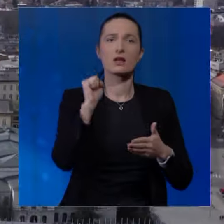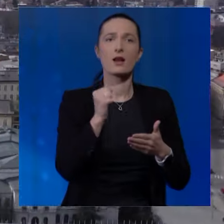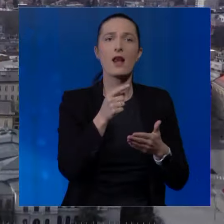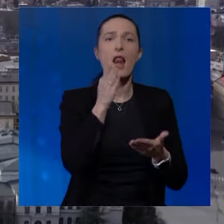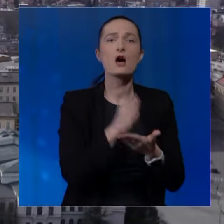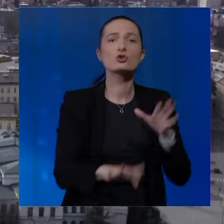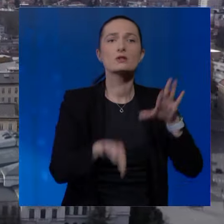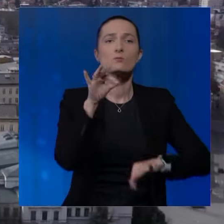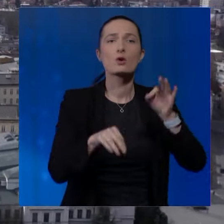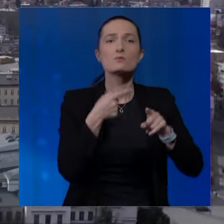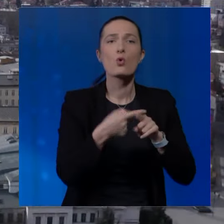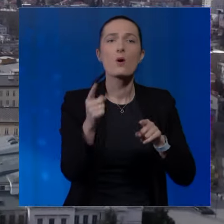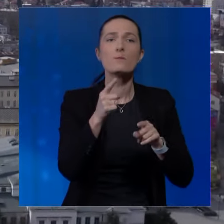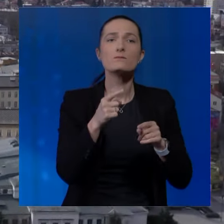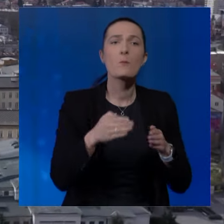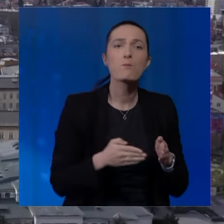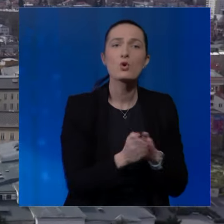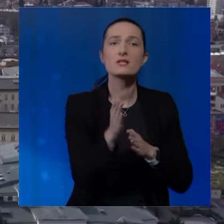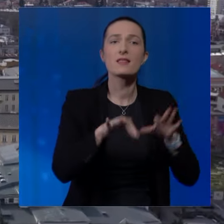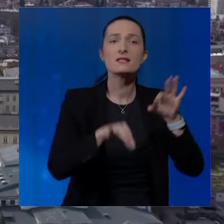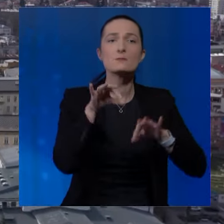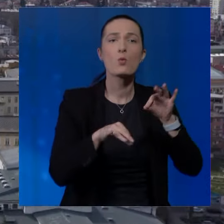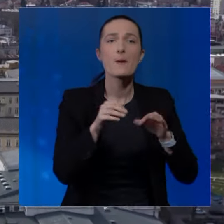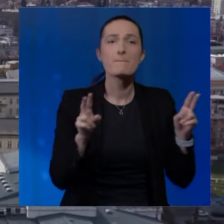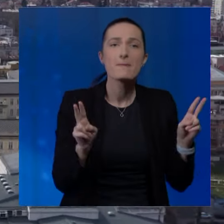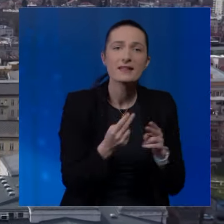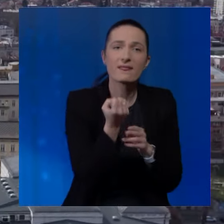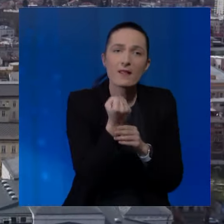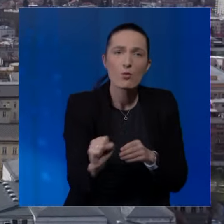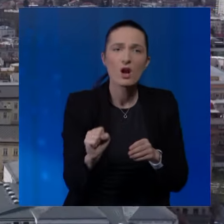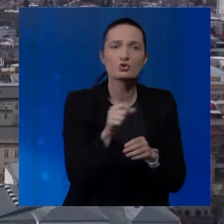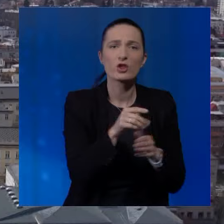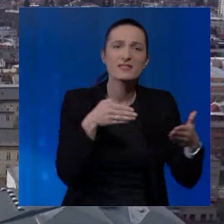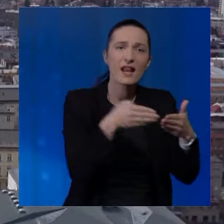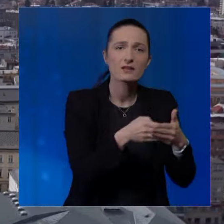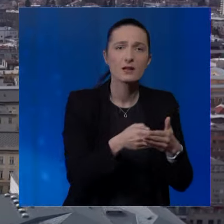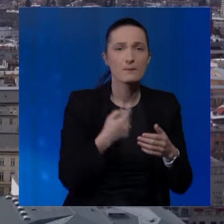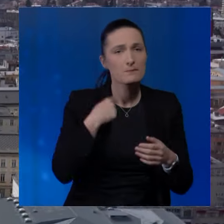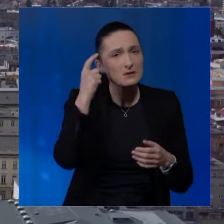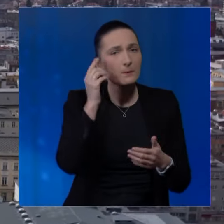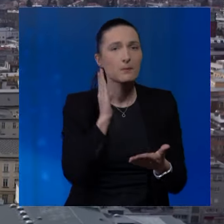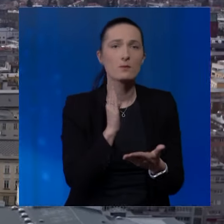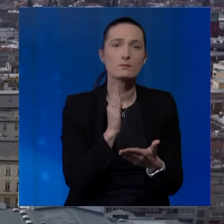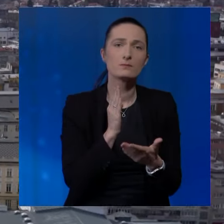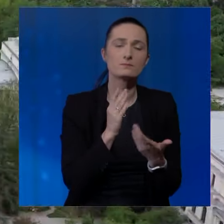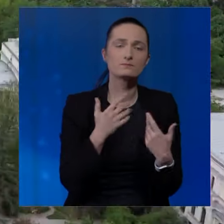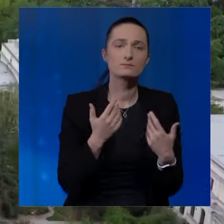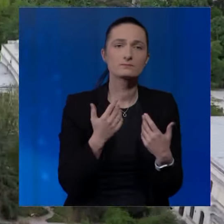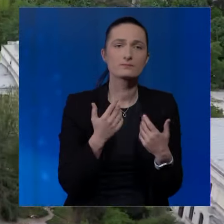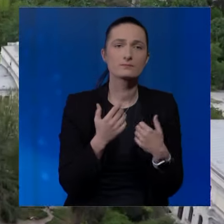način izbora, svi posredni izbori su uvijek manje demokratični od onih na direktnim izborima.